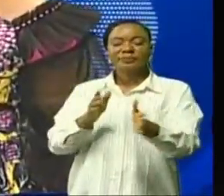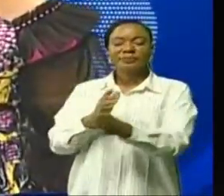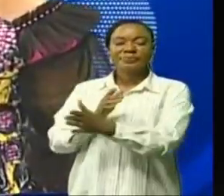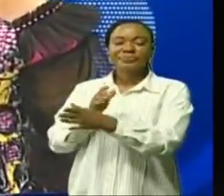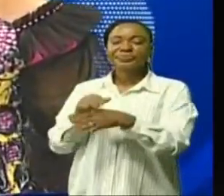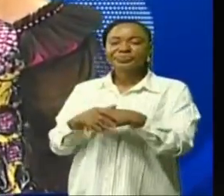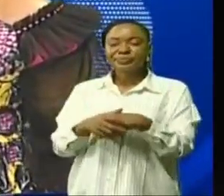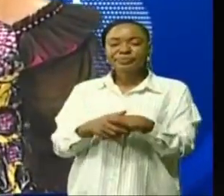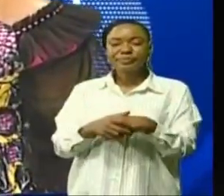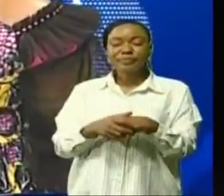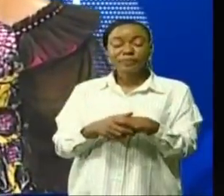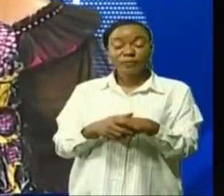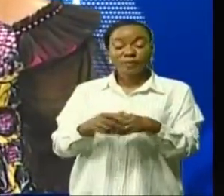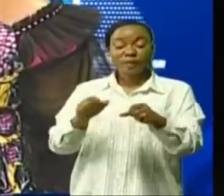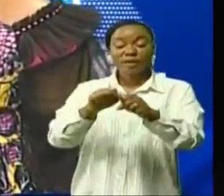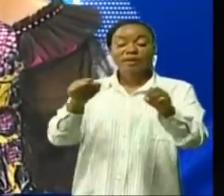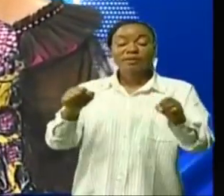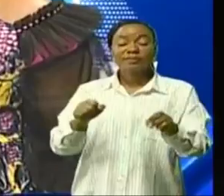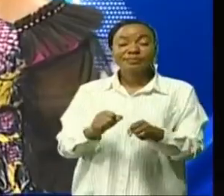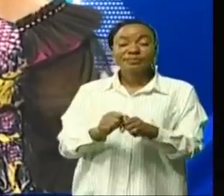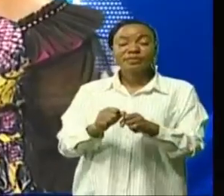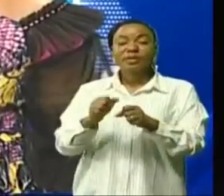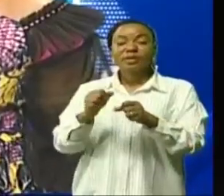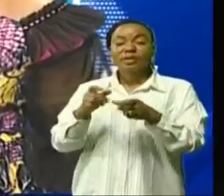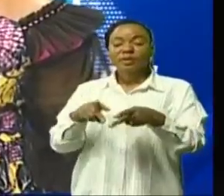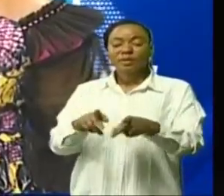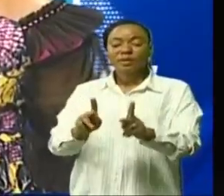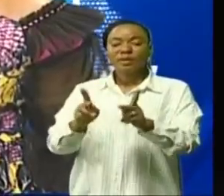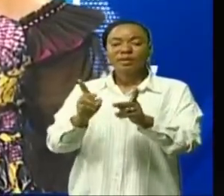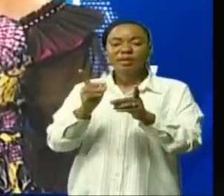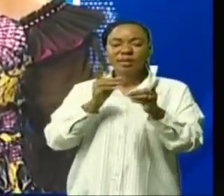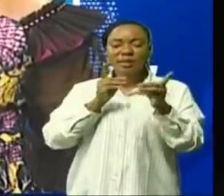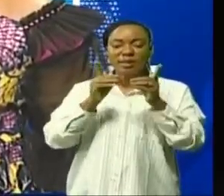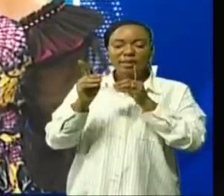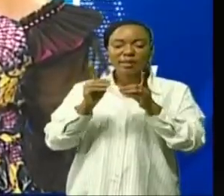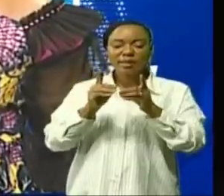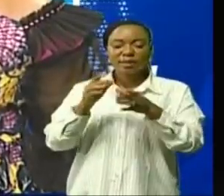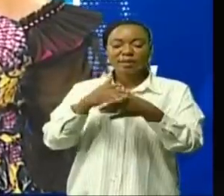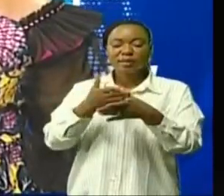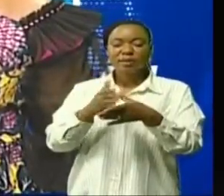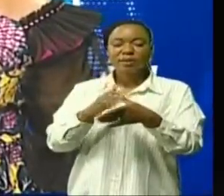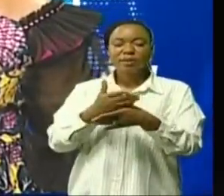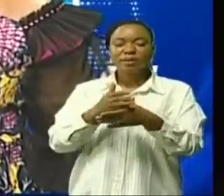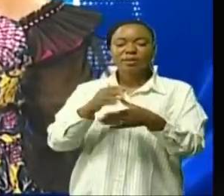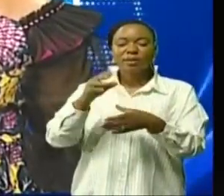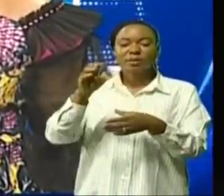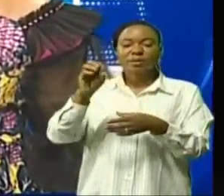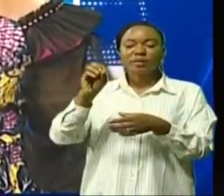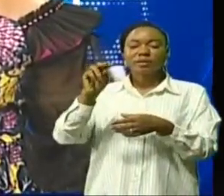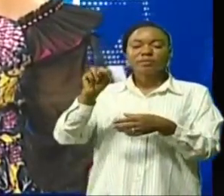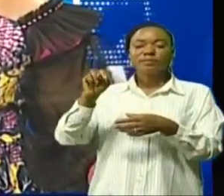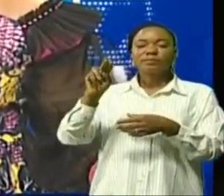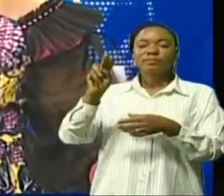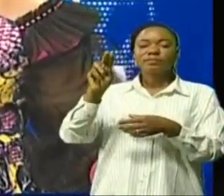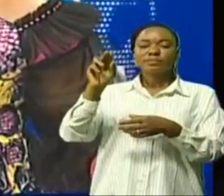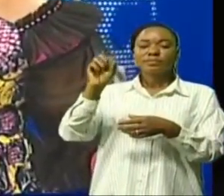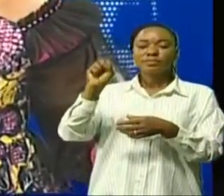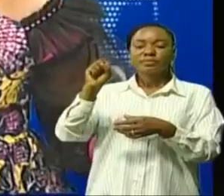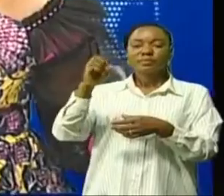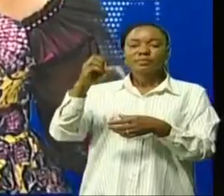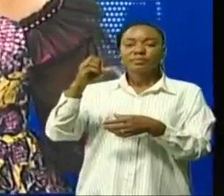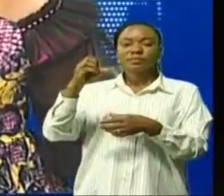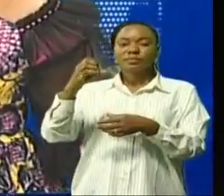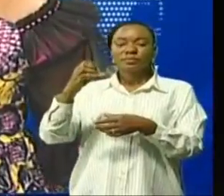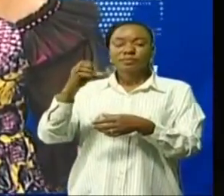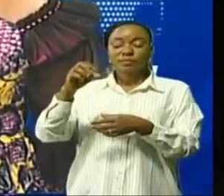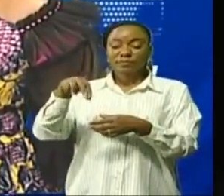Un cadre permanent de concertation doit être établi entre la MONUSCO et le ministère du genre famille et enfant La patronne